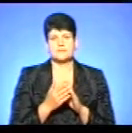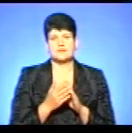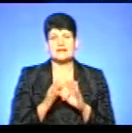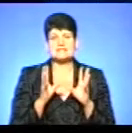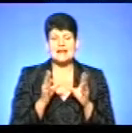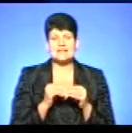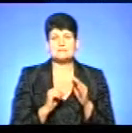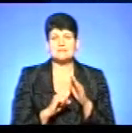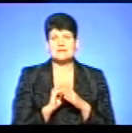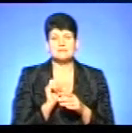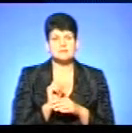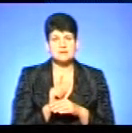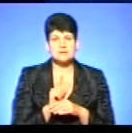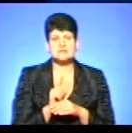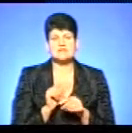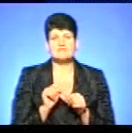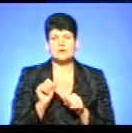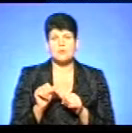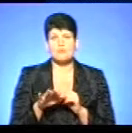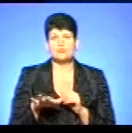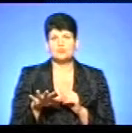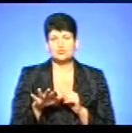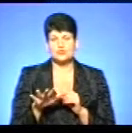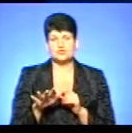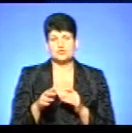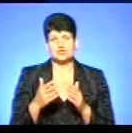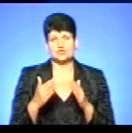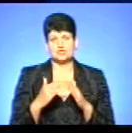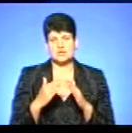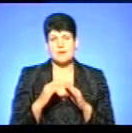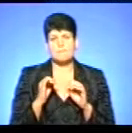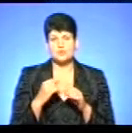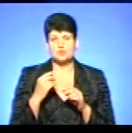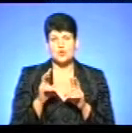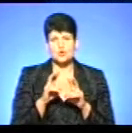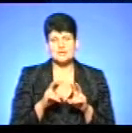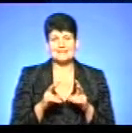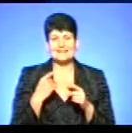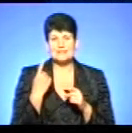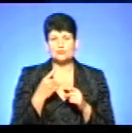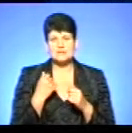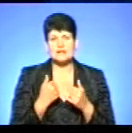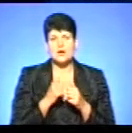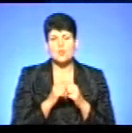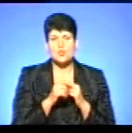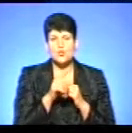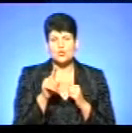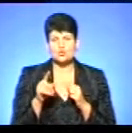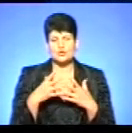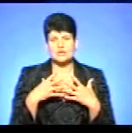призначається, за виключенням площі житла, перевищені площі житла можуть розглядатися індивідуально для кожної сім'ї на комісіях,